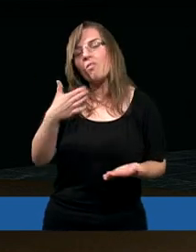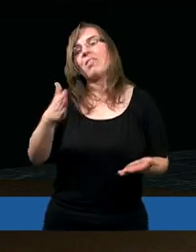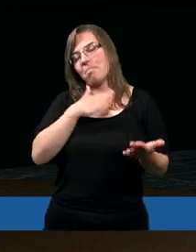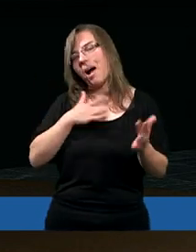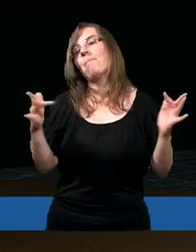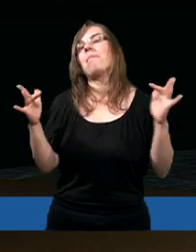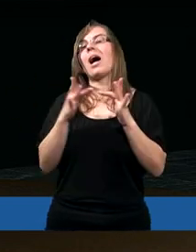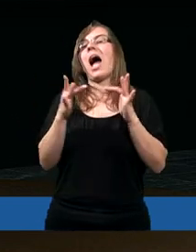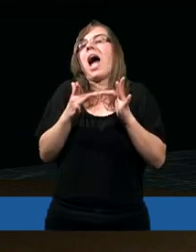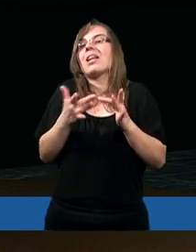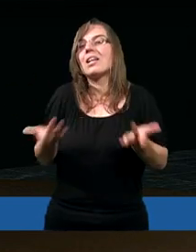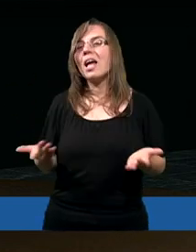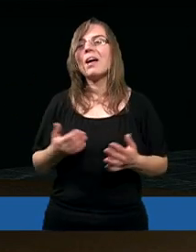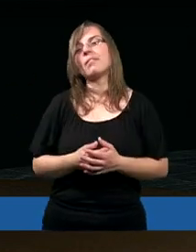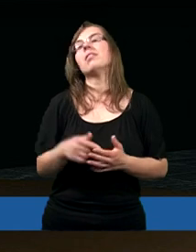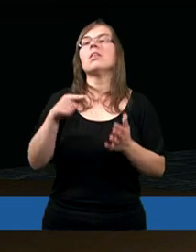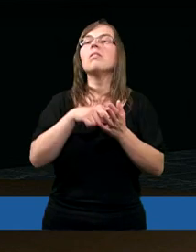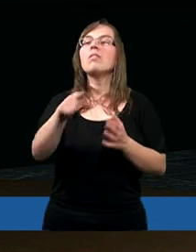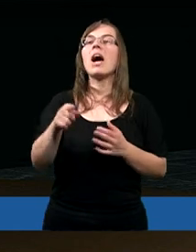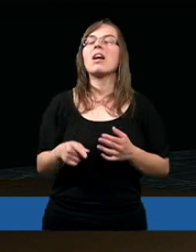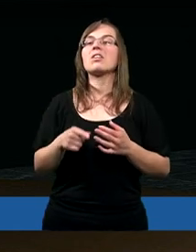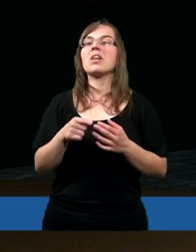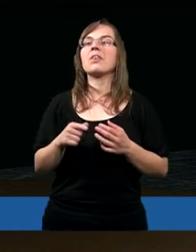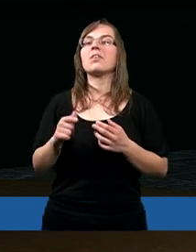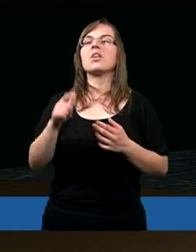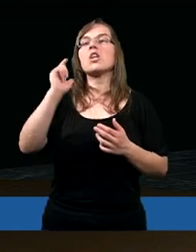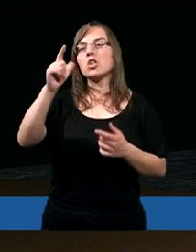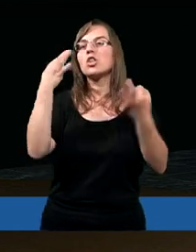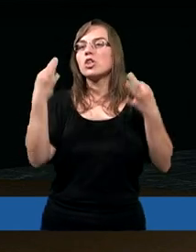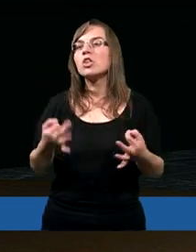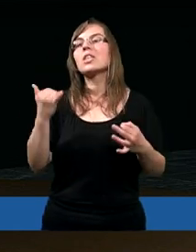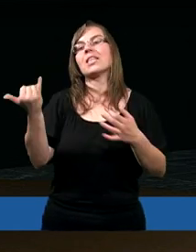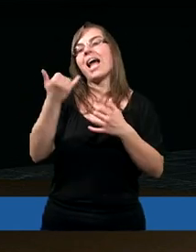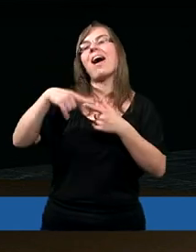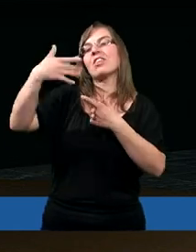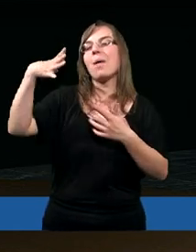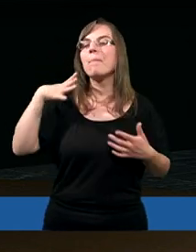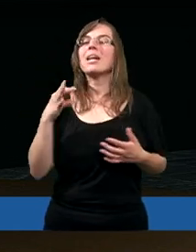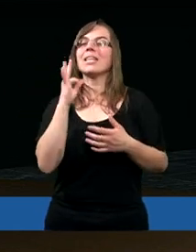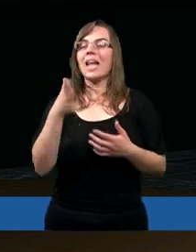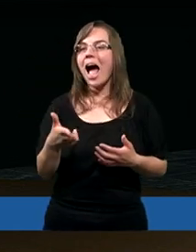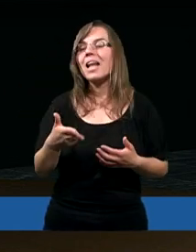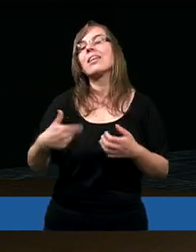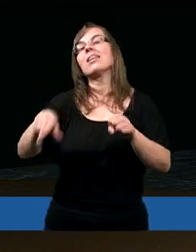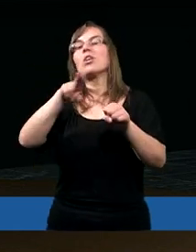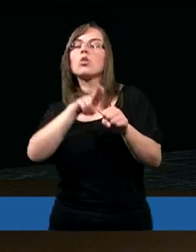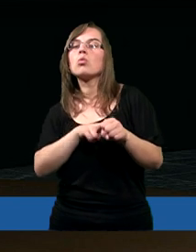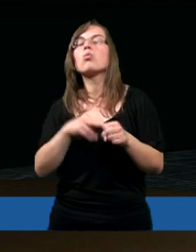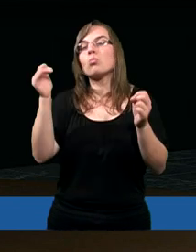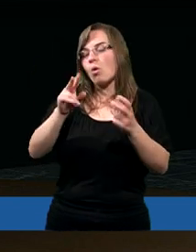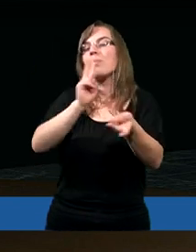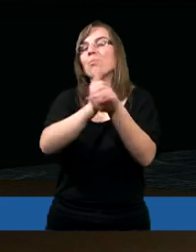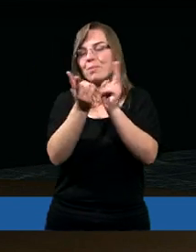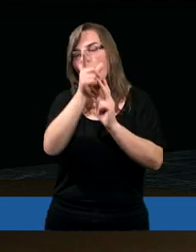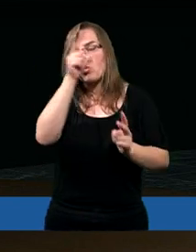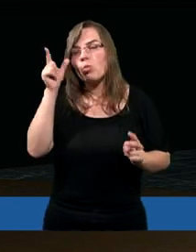rację. I takich mamy bardzo wielu proroków dzisiaj i zawsze byli tacy i często takich można było